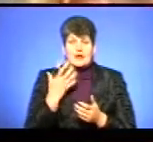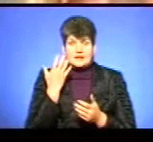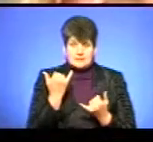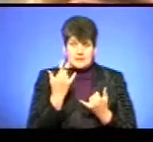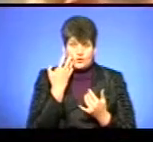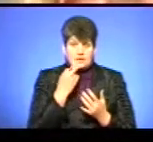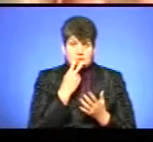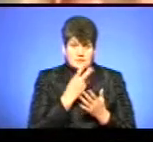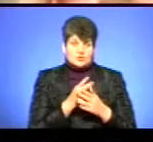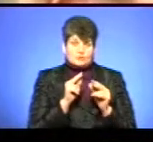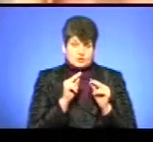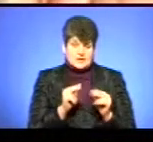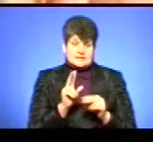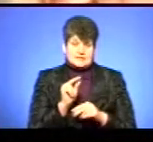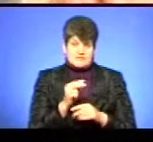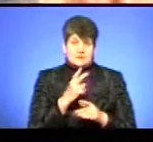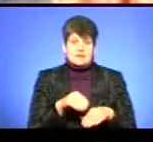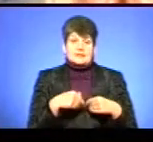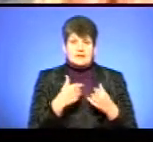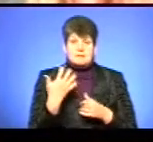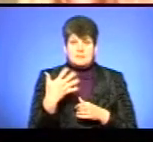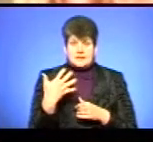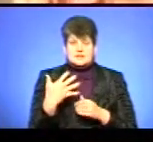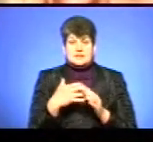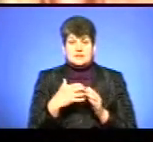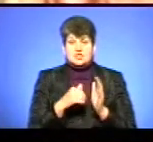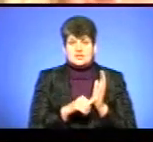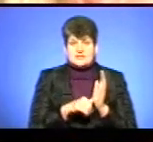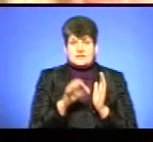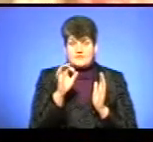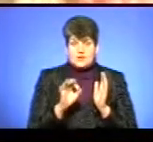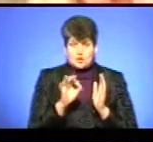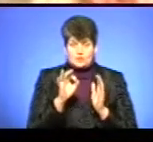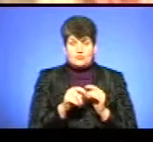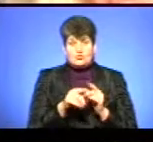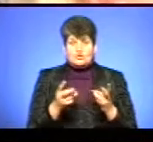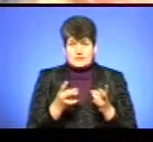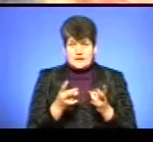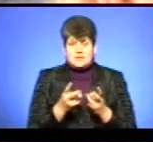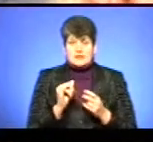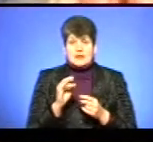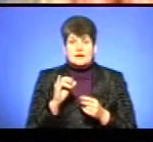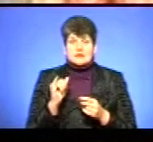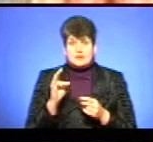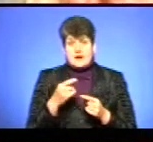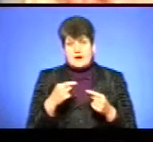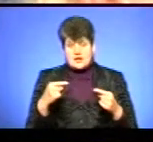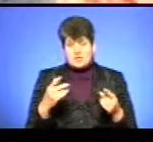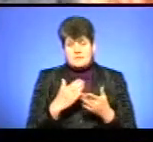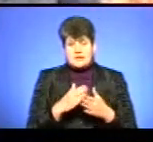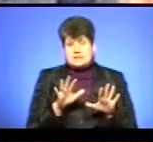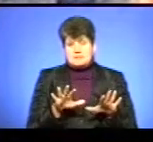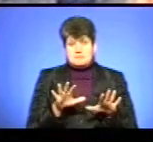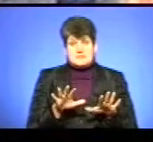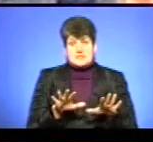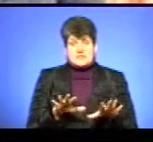бачимо правдиві цифри, і ми даємо 50-60% того, що потрібно для інсулінозалежних, а решта має від місцевого